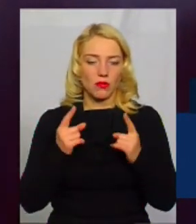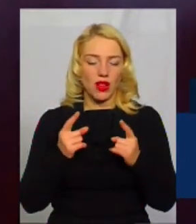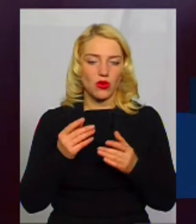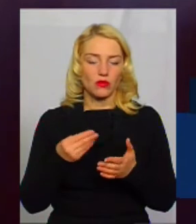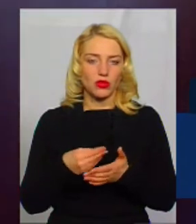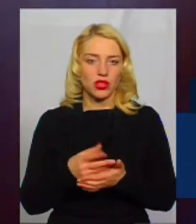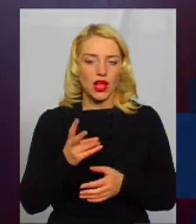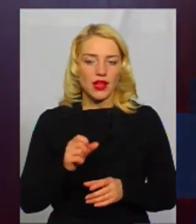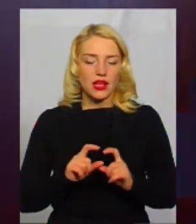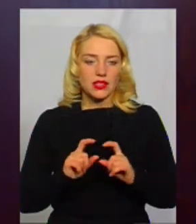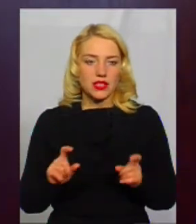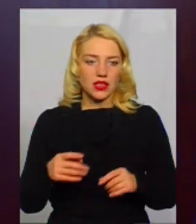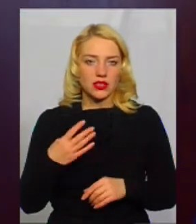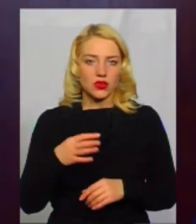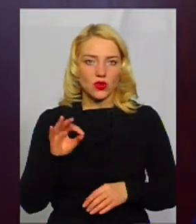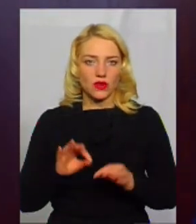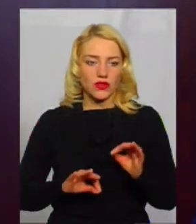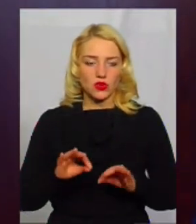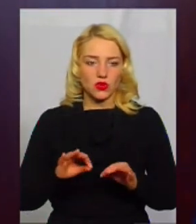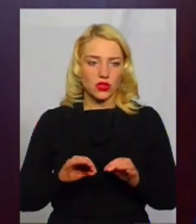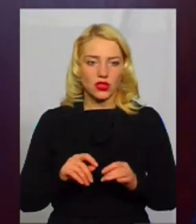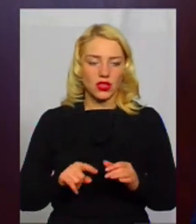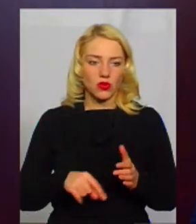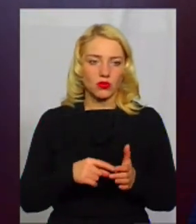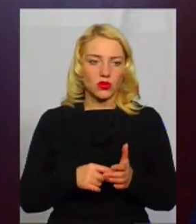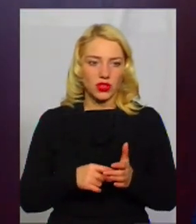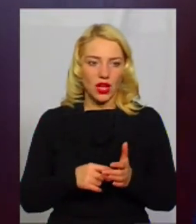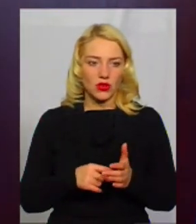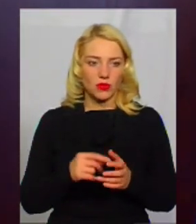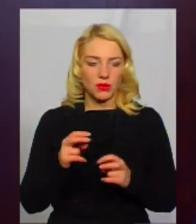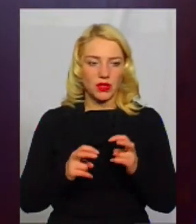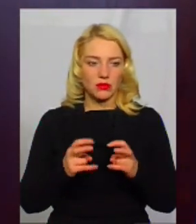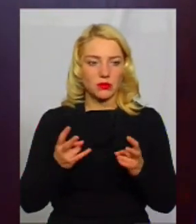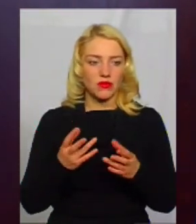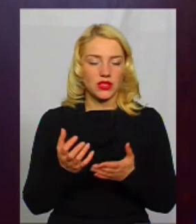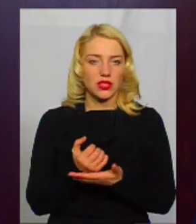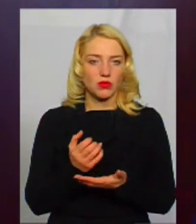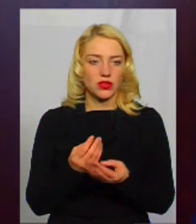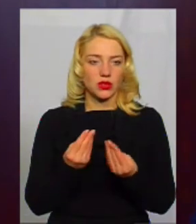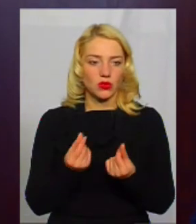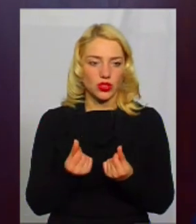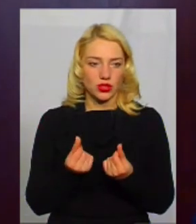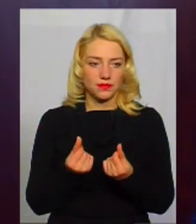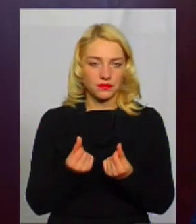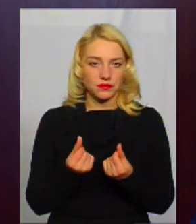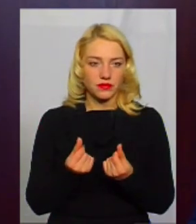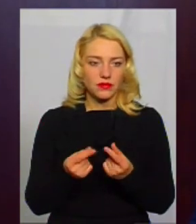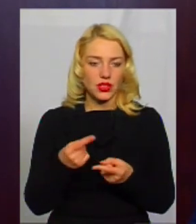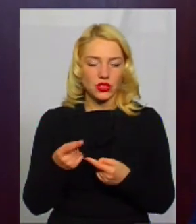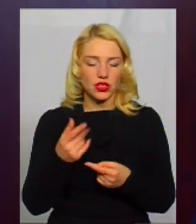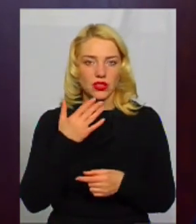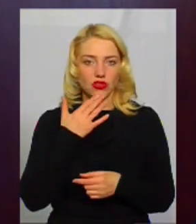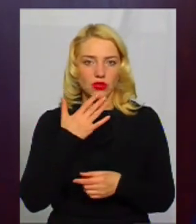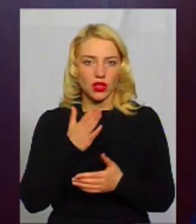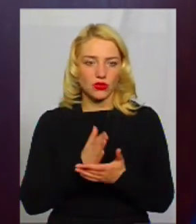на заклад. 40% комунальне підприємство повинно заробити кошти через Національну